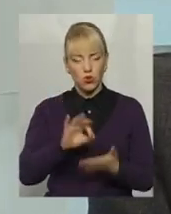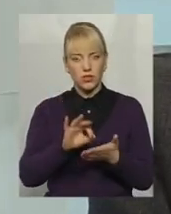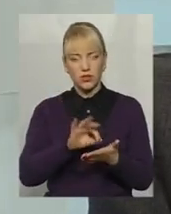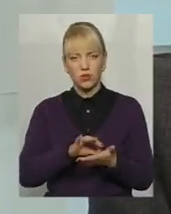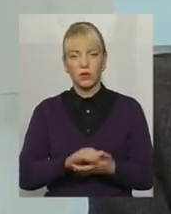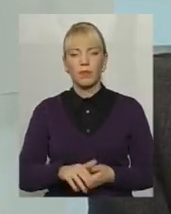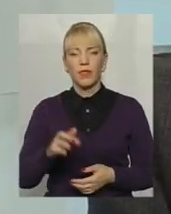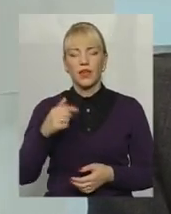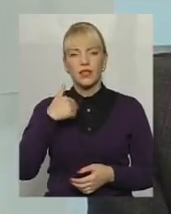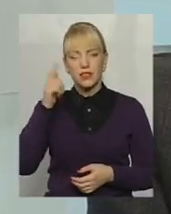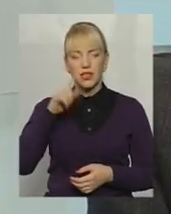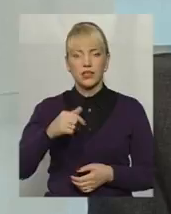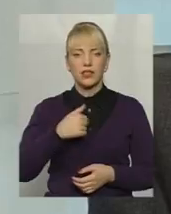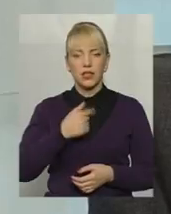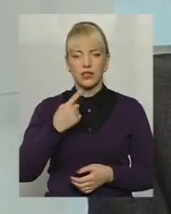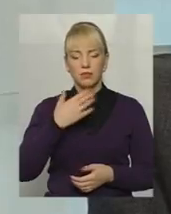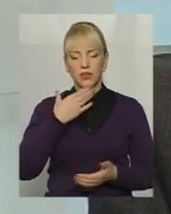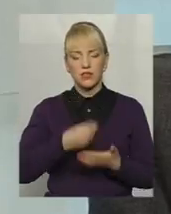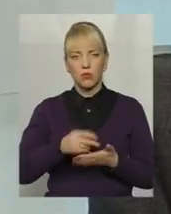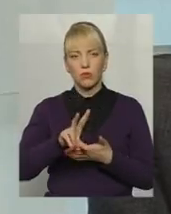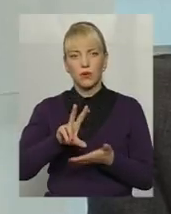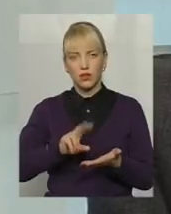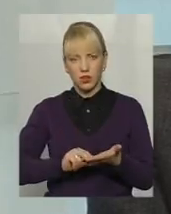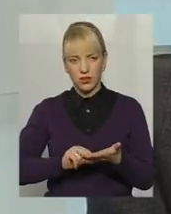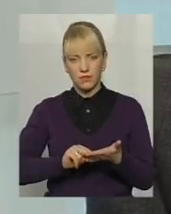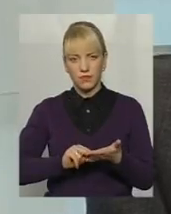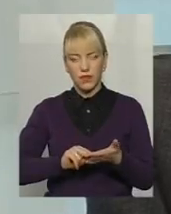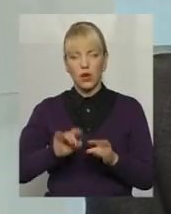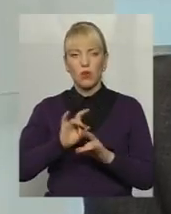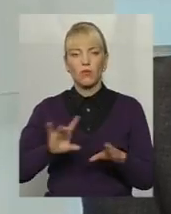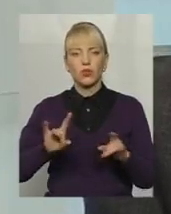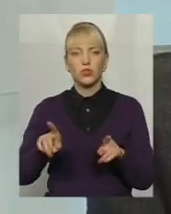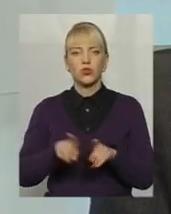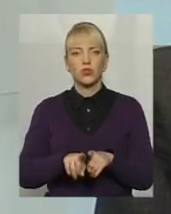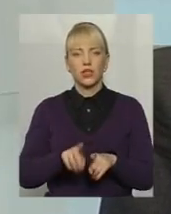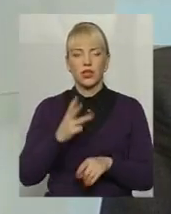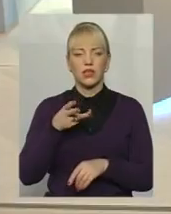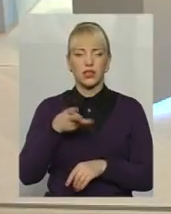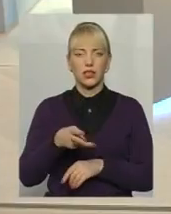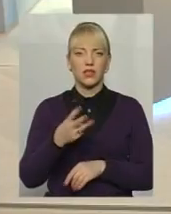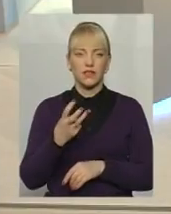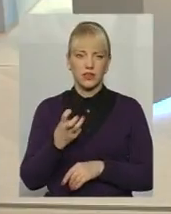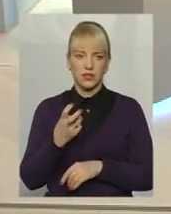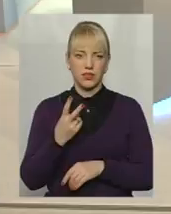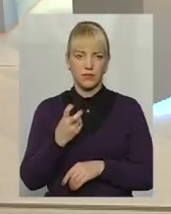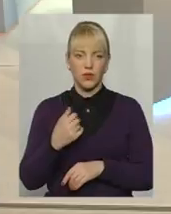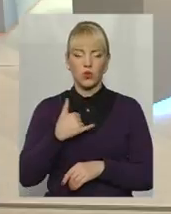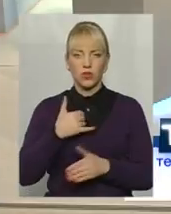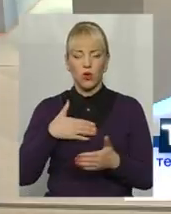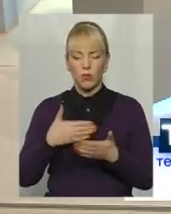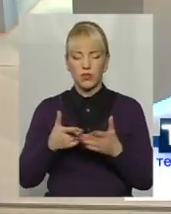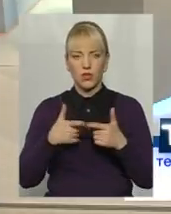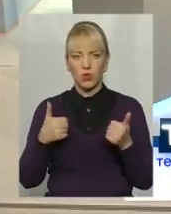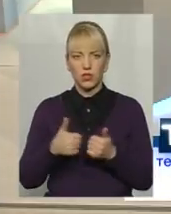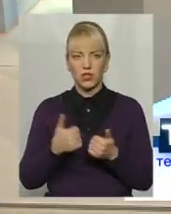Знаєте, я б хотів на своєму прикладі пояснити, що таке 3200. Один у громадська організація.